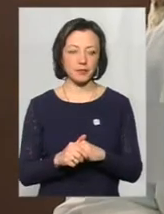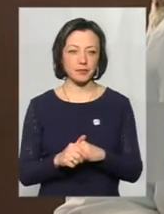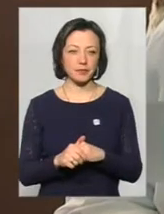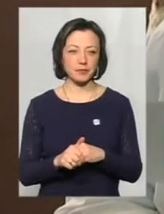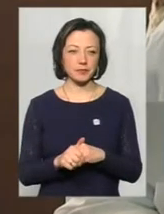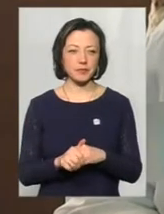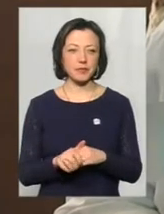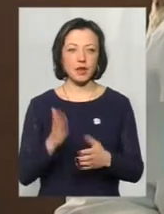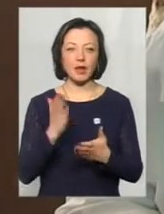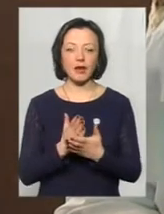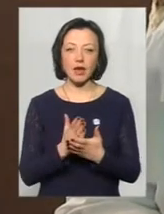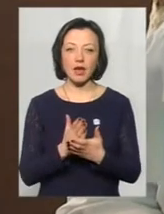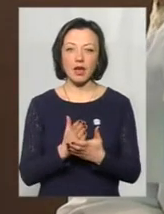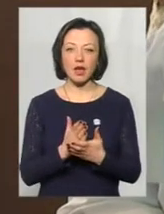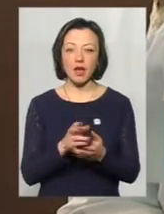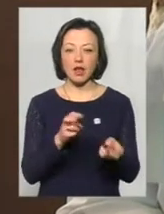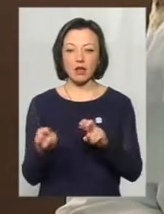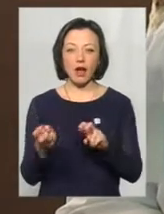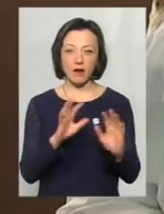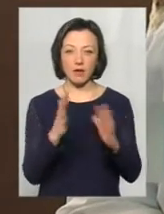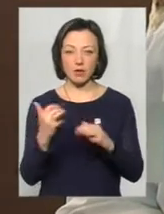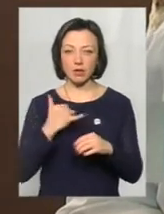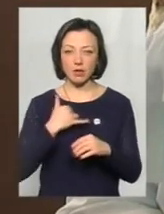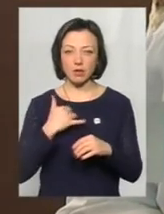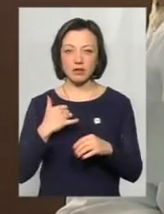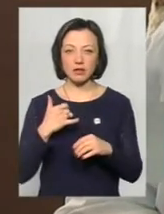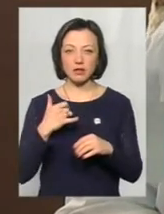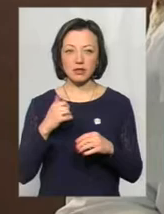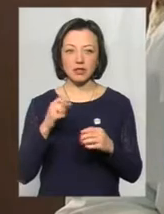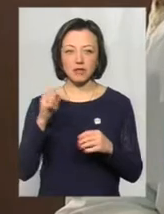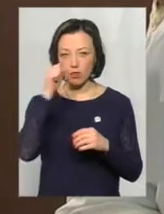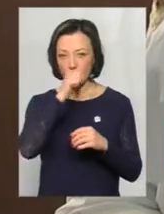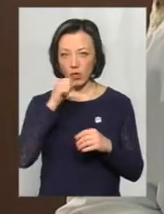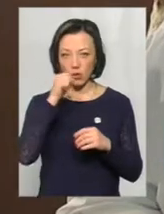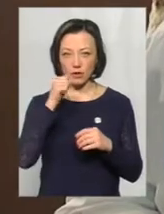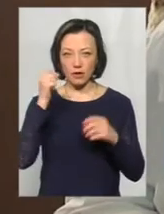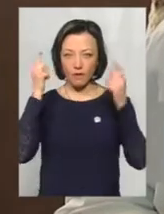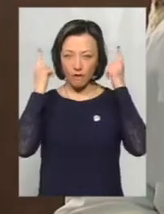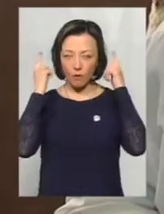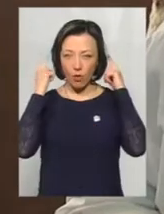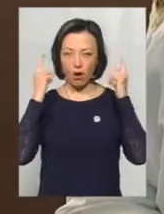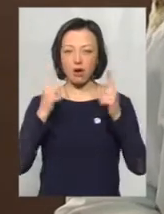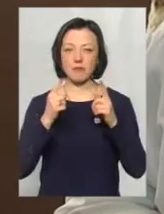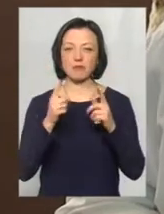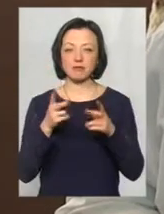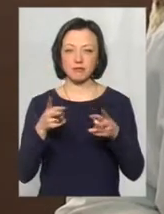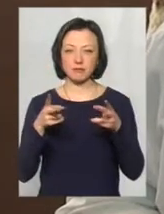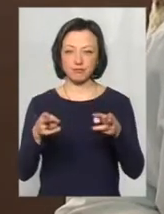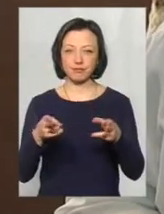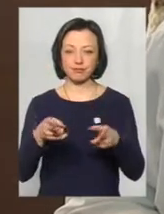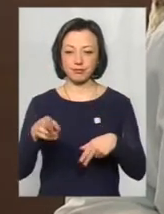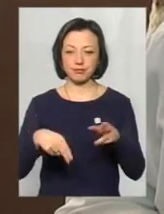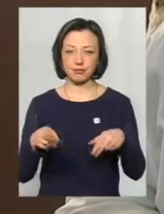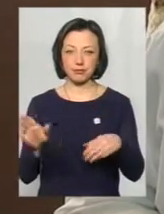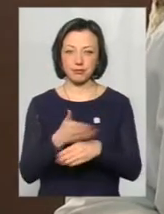летальні випадки, нам привозили недавно тварину з відмороженими вушними раковинами, прийшлося ампутувати ці,